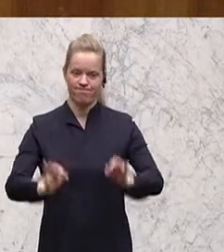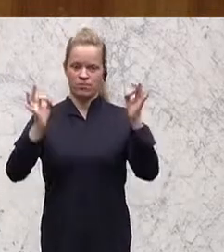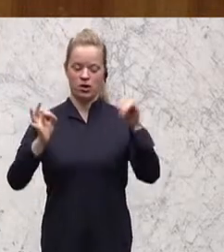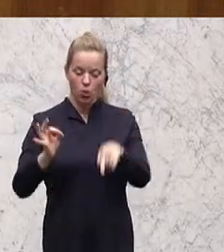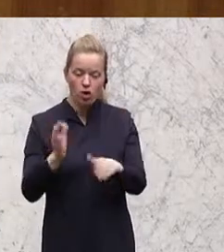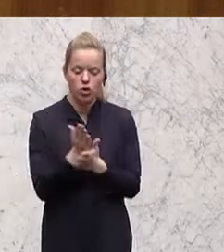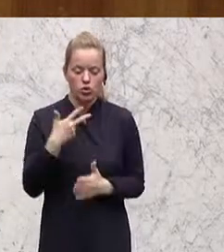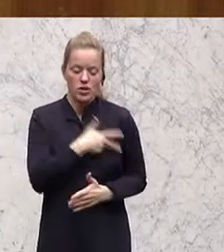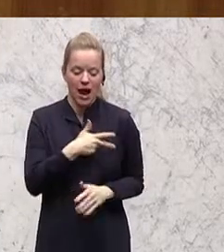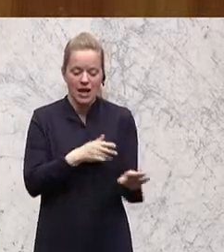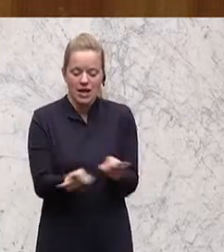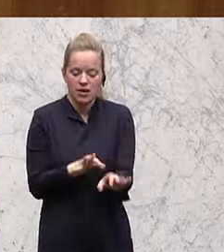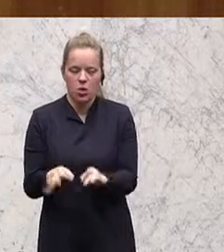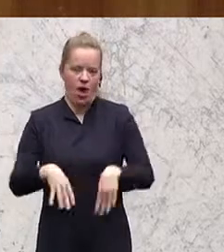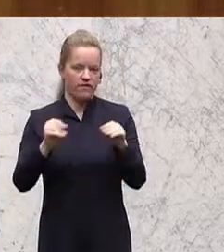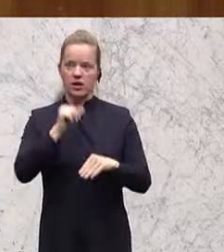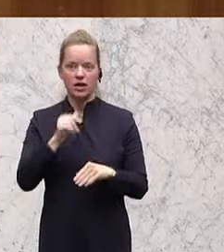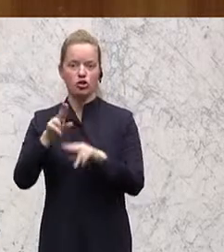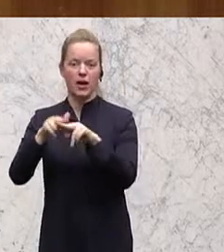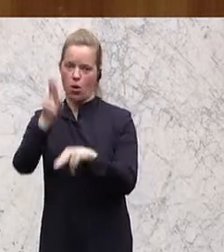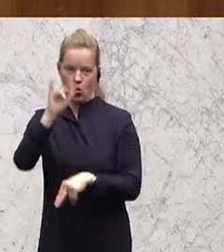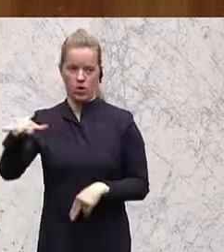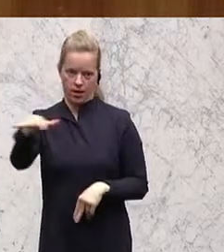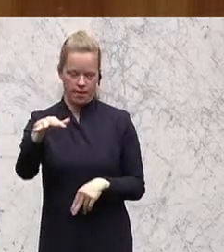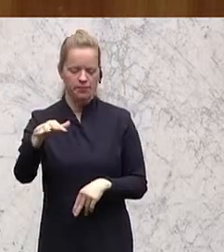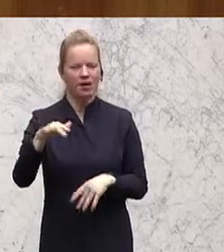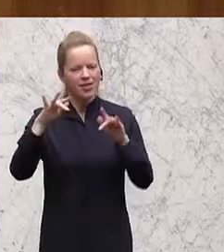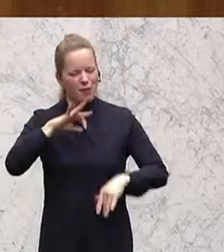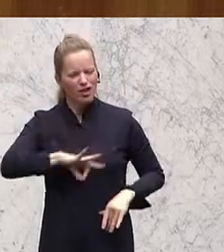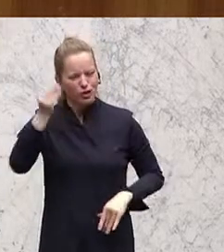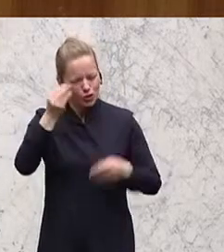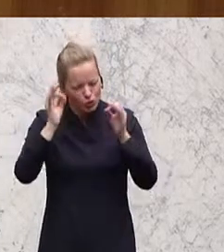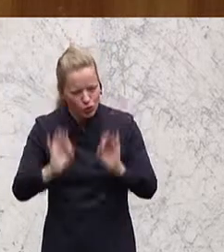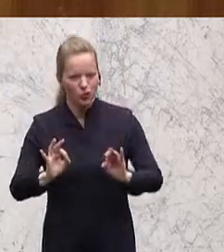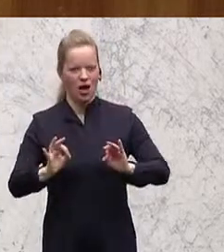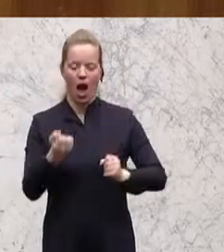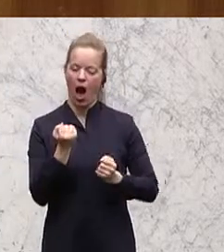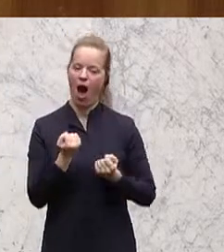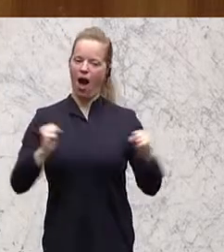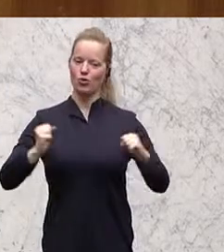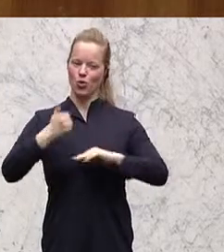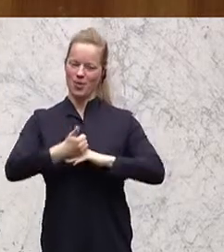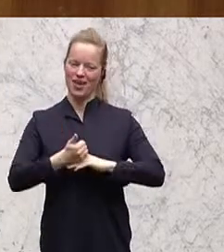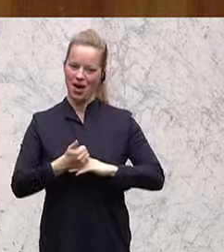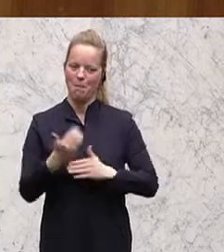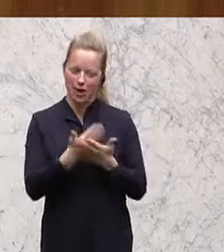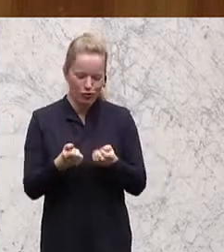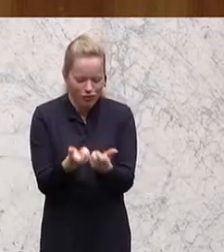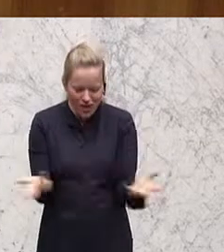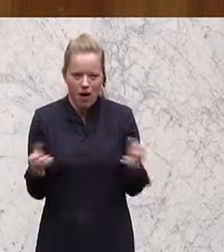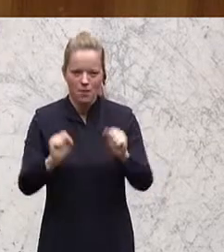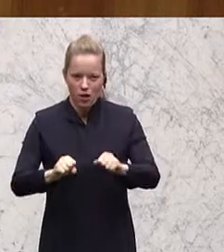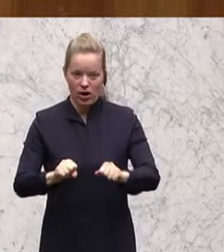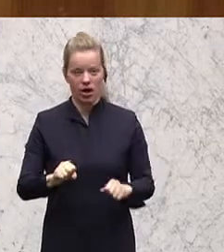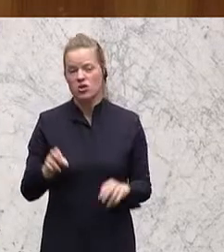Hochschulen. Wir wollen bessere Pflichtschulen, die in Autonomie und in Bildungsvielfalt leben können, damit es keinen einzigen 15-Jährigen mehr gibt, der